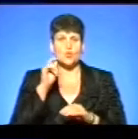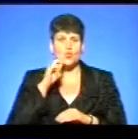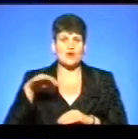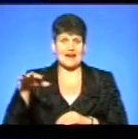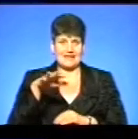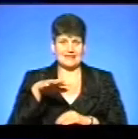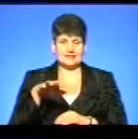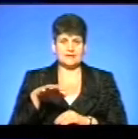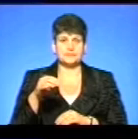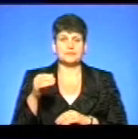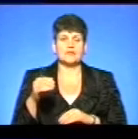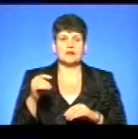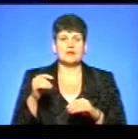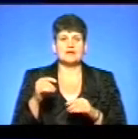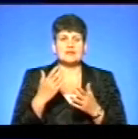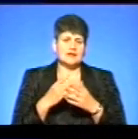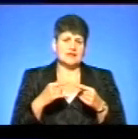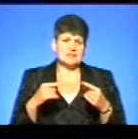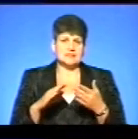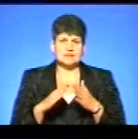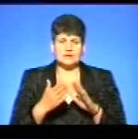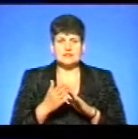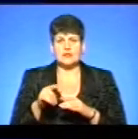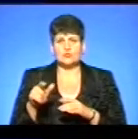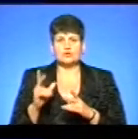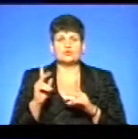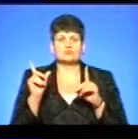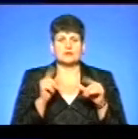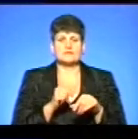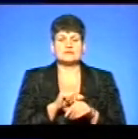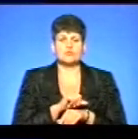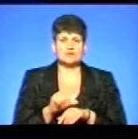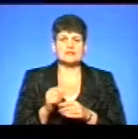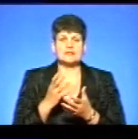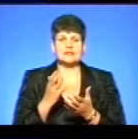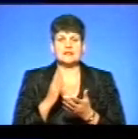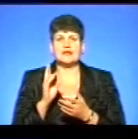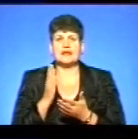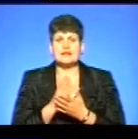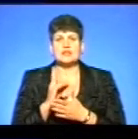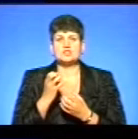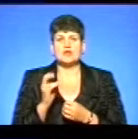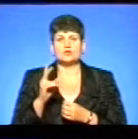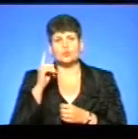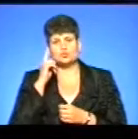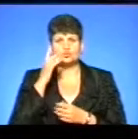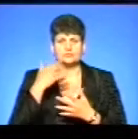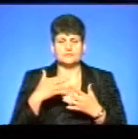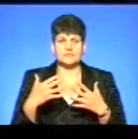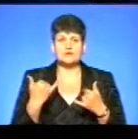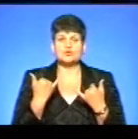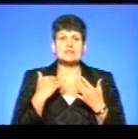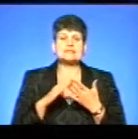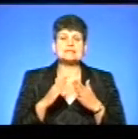ну, третина підписала декларацію, є різні ситуації, люди, які десь виїхали за кордон, які ще думають там і так далі. Але сьогодні